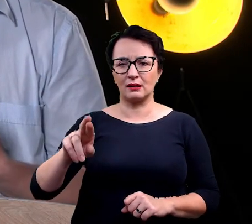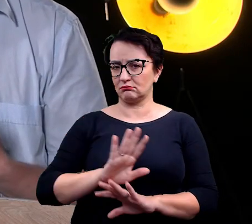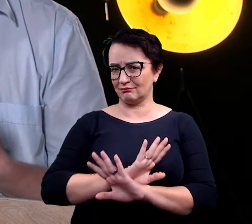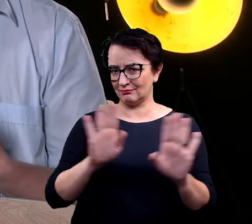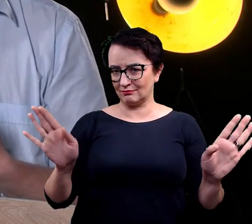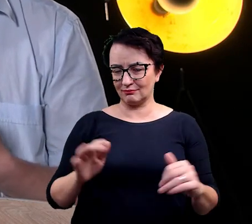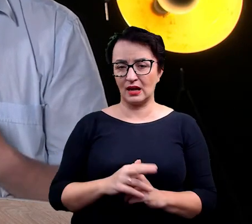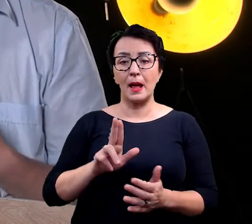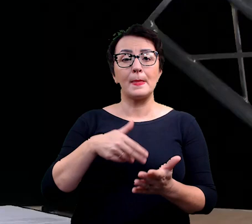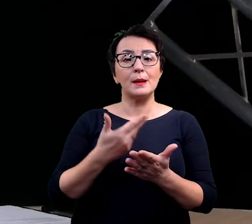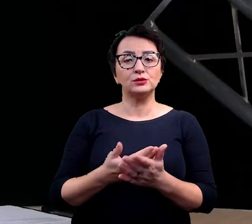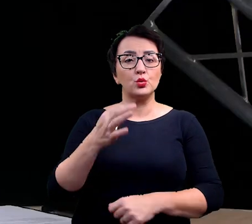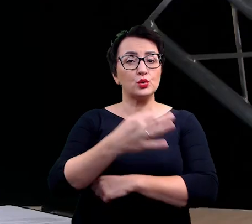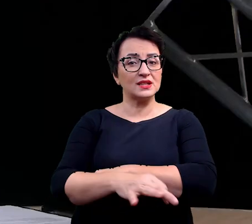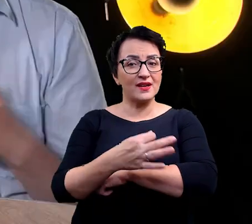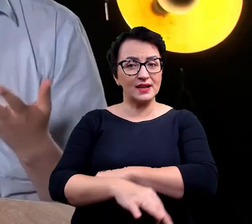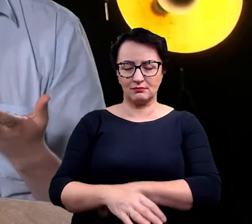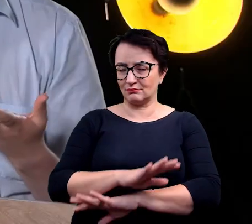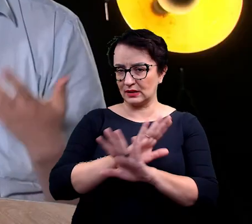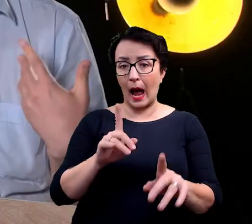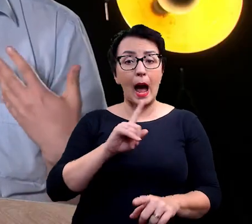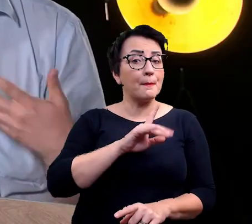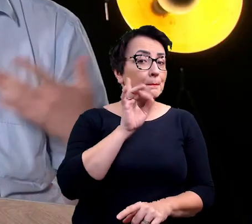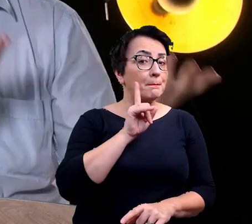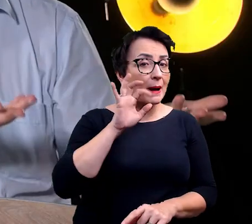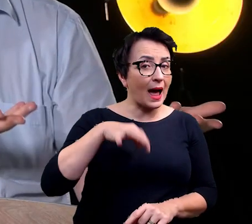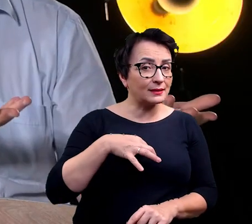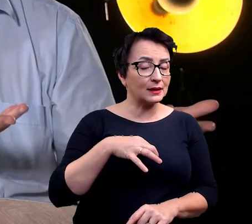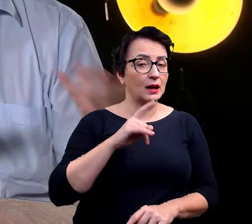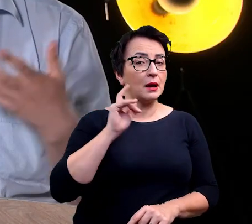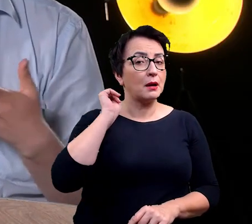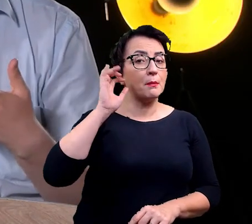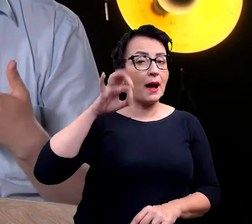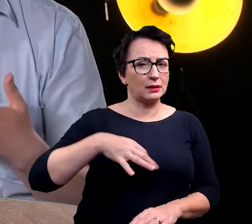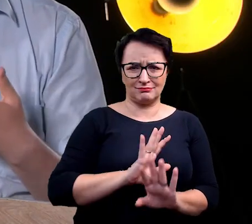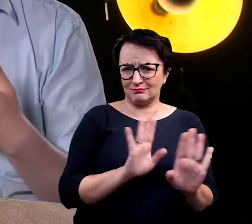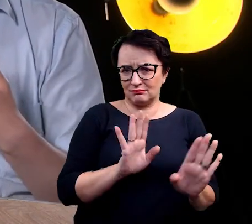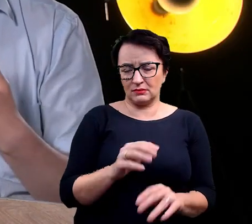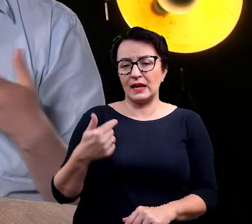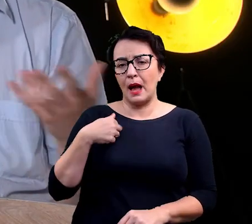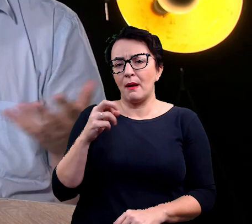na... Pan, pani? Nie, nie, nie. Po prostu ja jestem Paweł, ktoś tam jest Christine Starley.